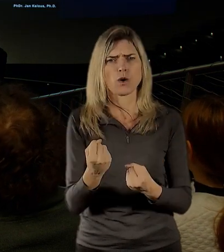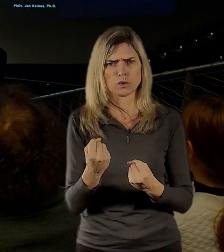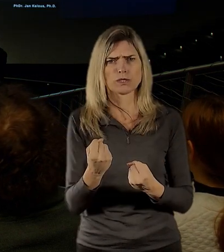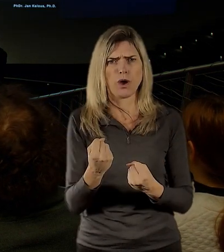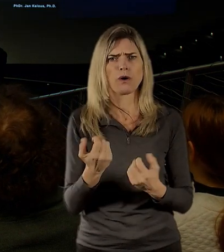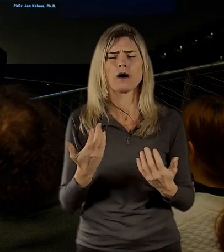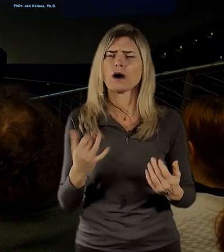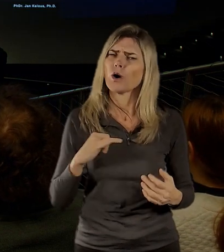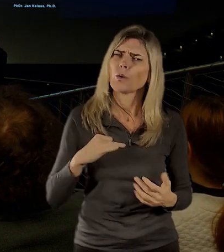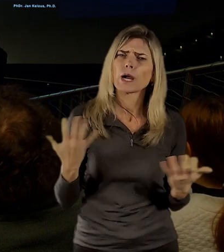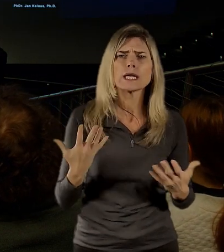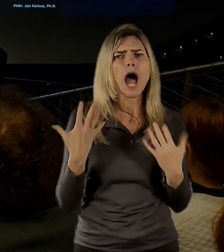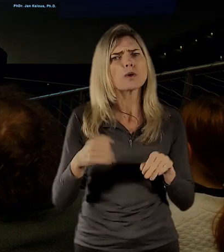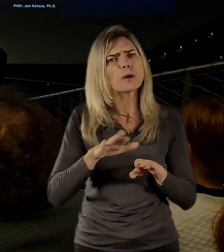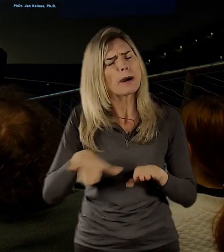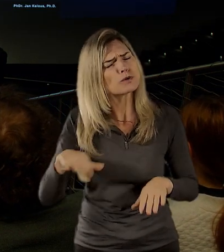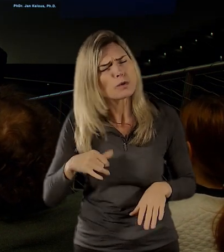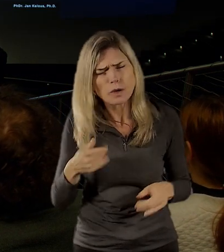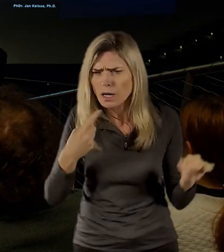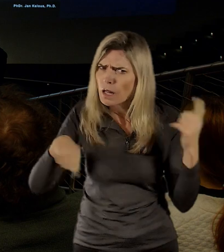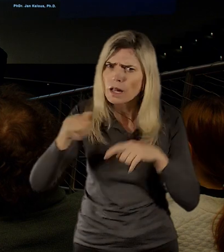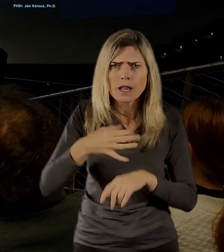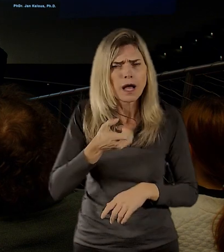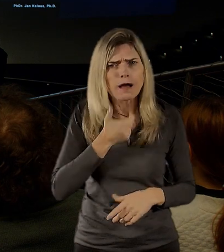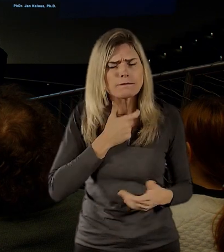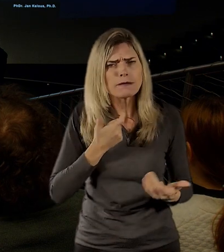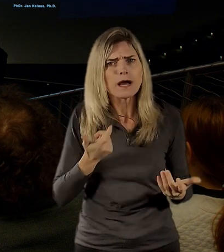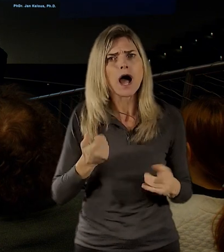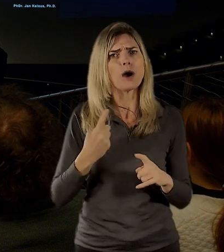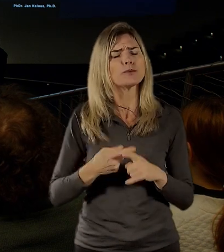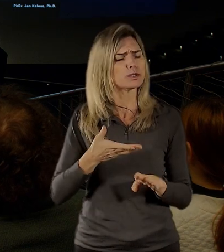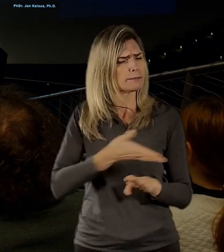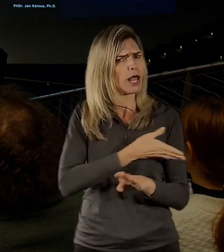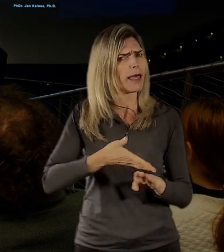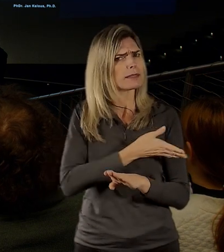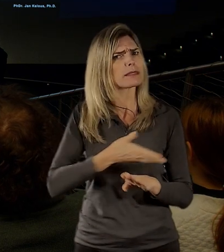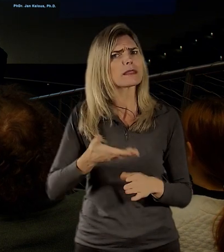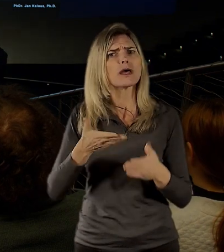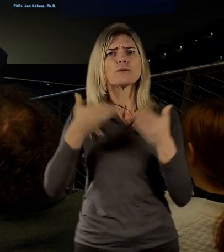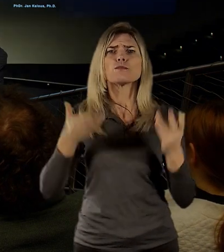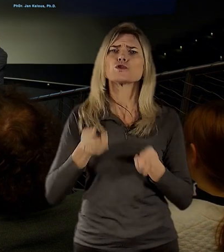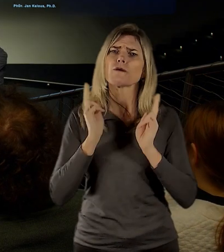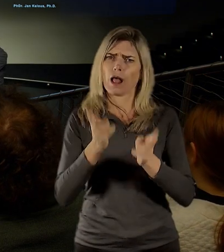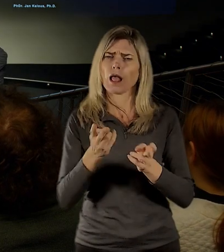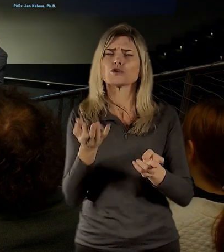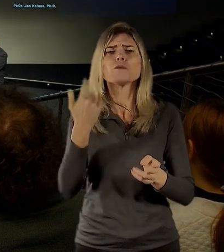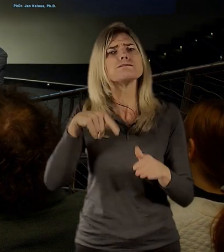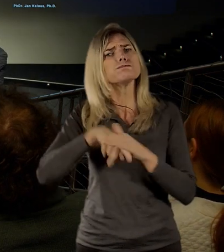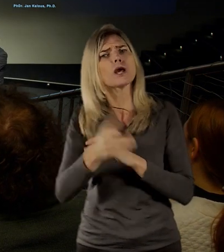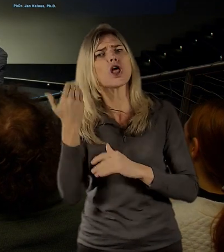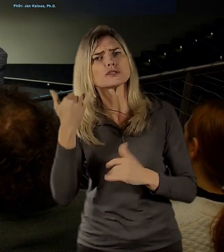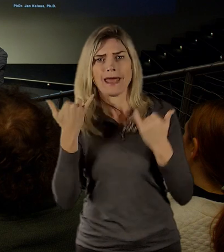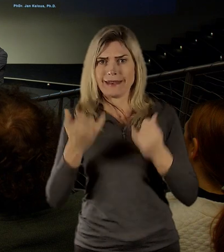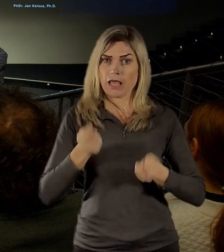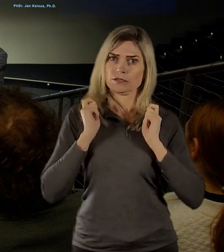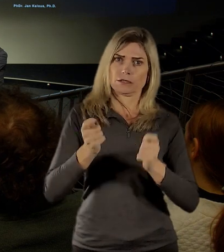na tom nádvoří. Jak ta budova byla vlastně používaná doteď, jako měla roli v tom okolí, protože teď se jí vrací veřejná funkce nebo dává se